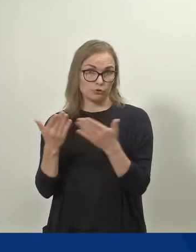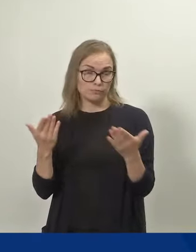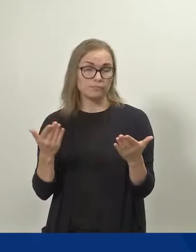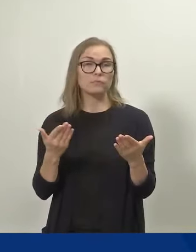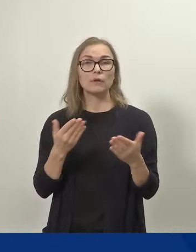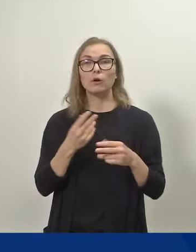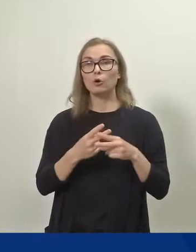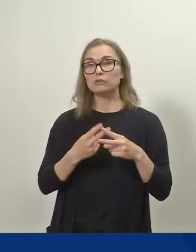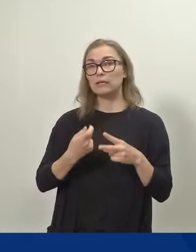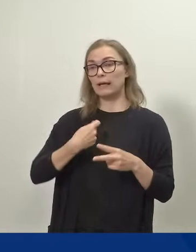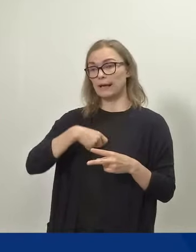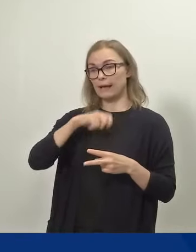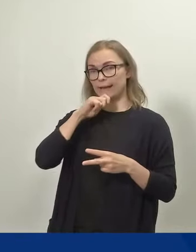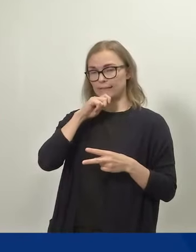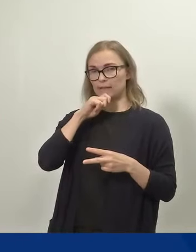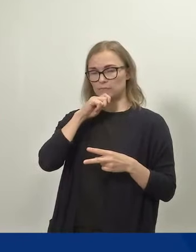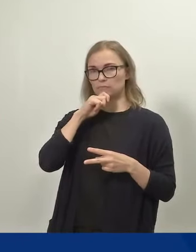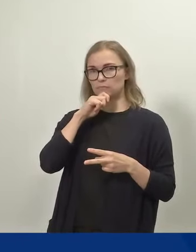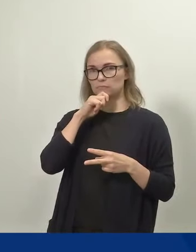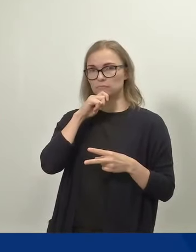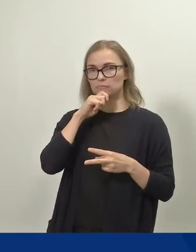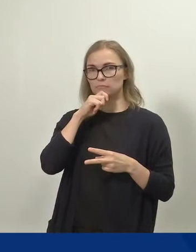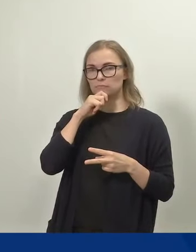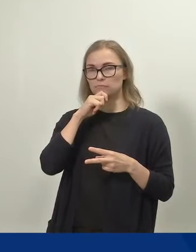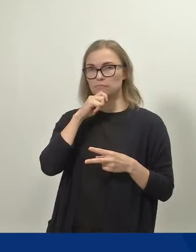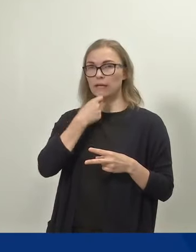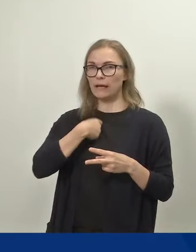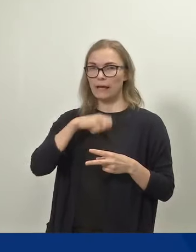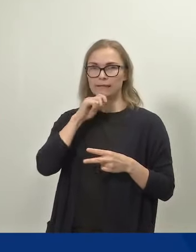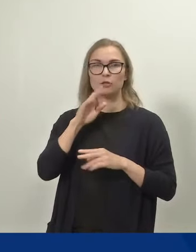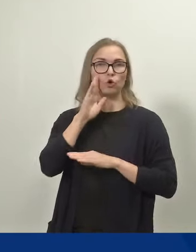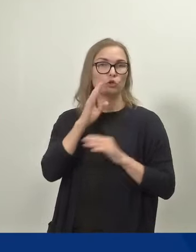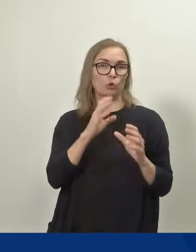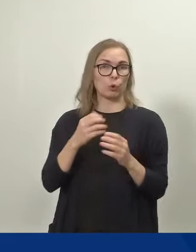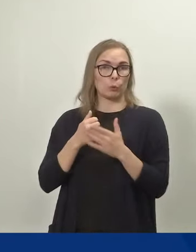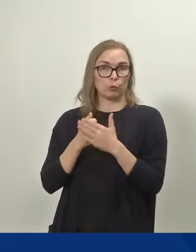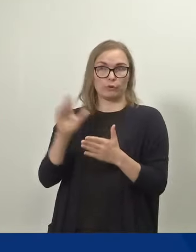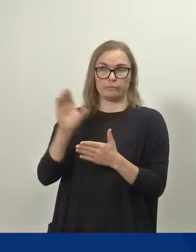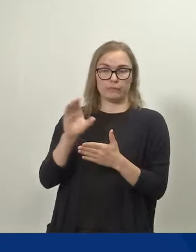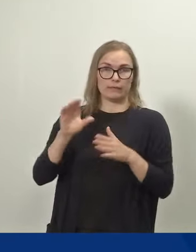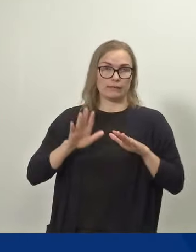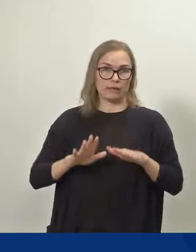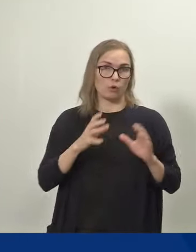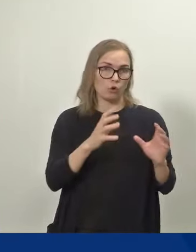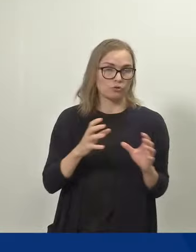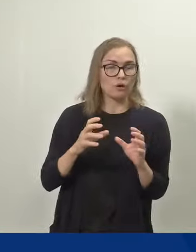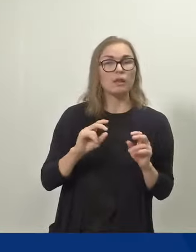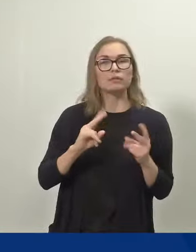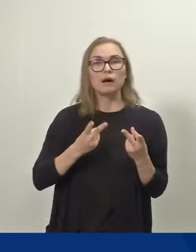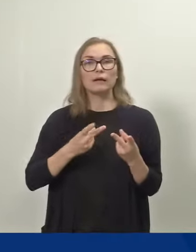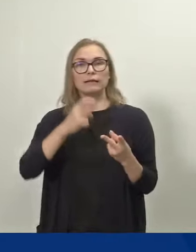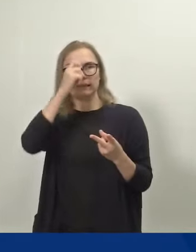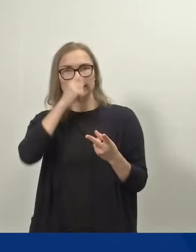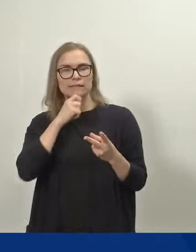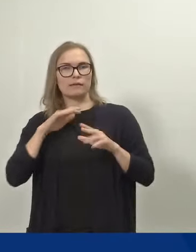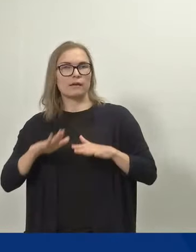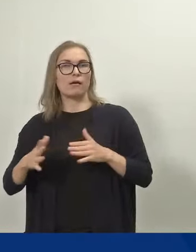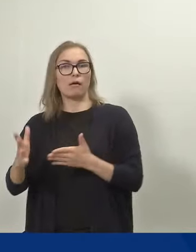kotihoidon tuelle tai isä jää